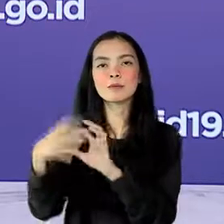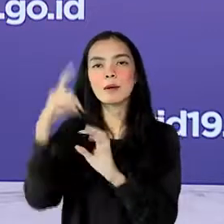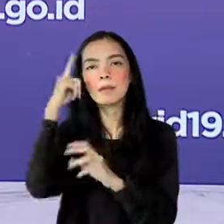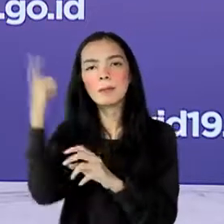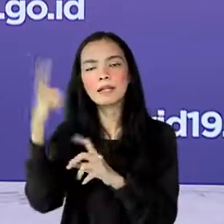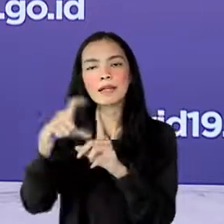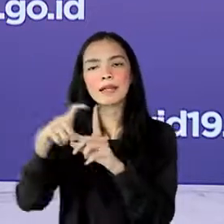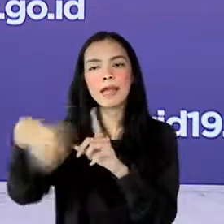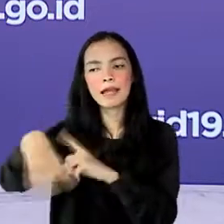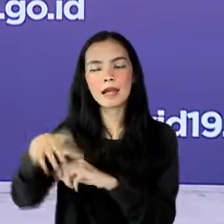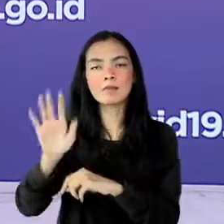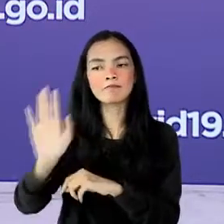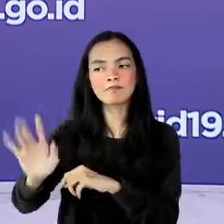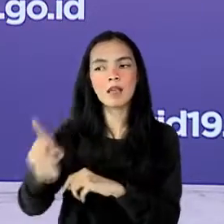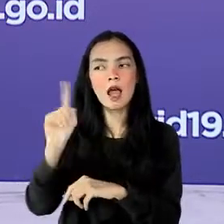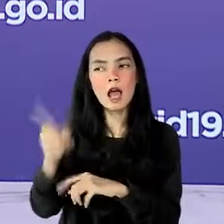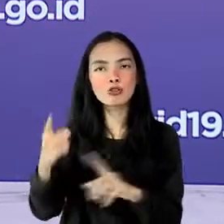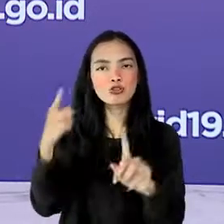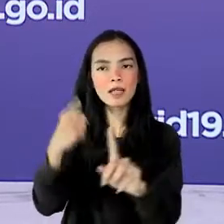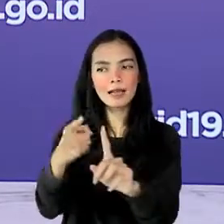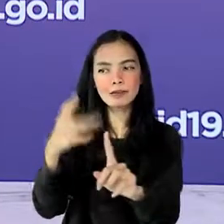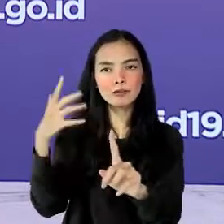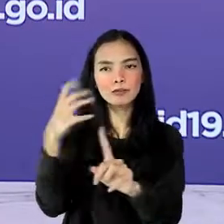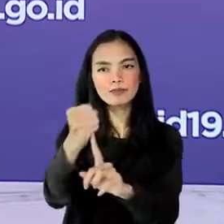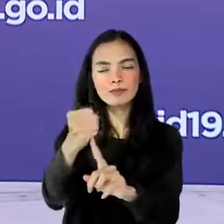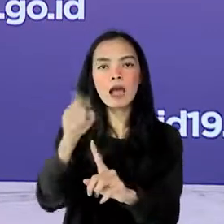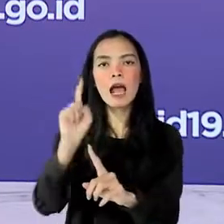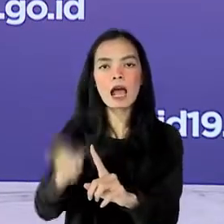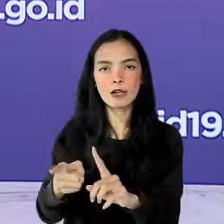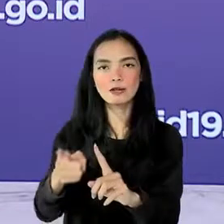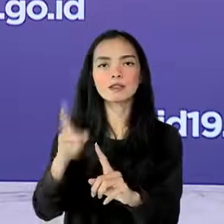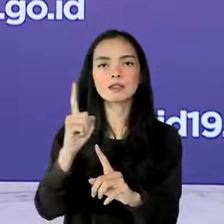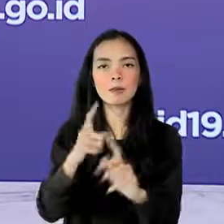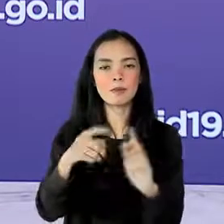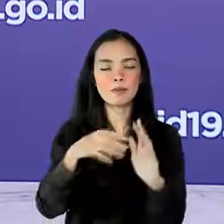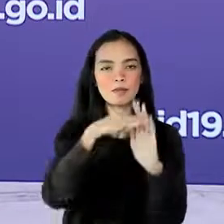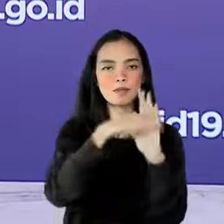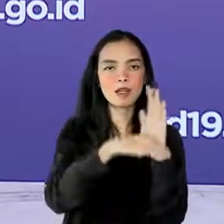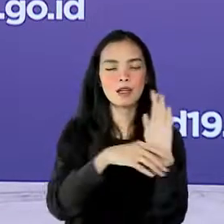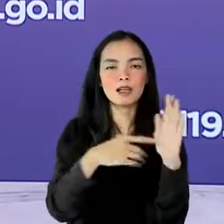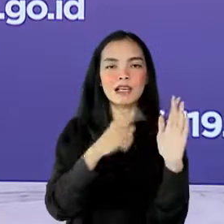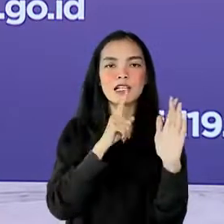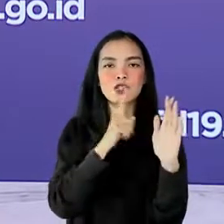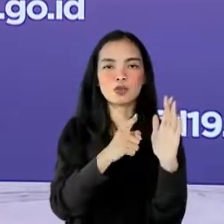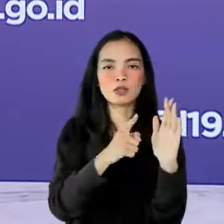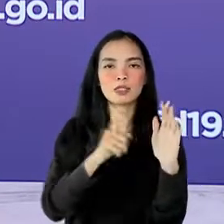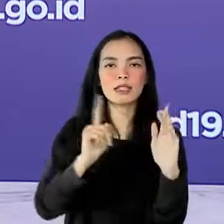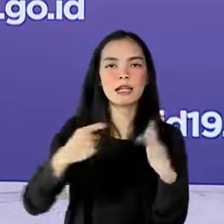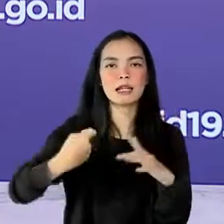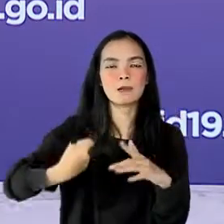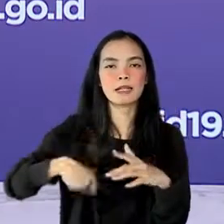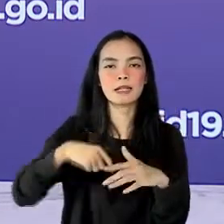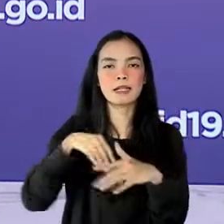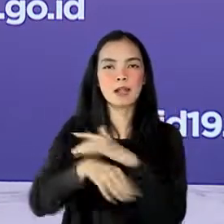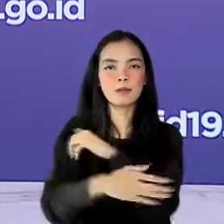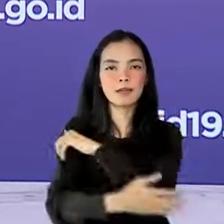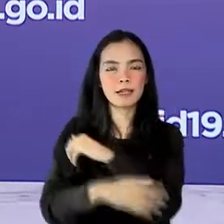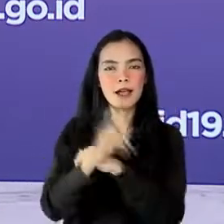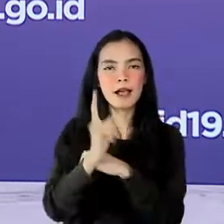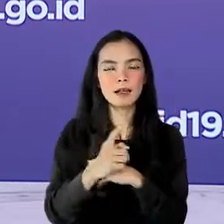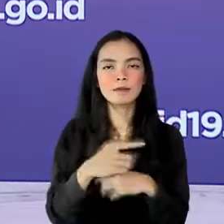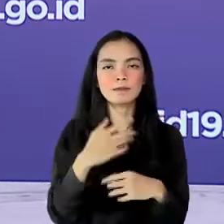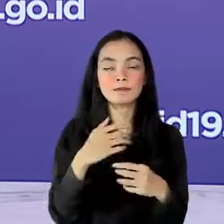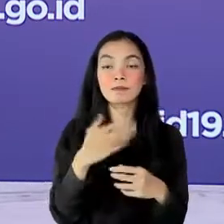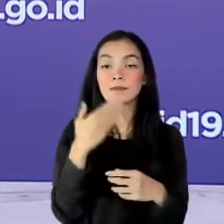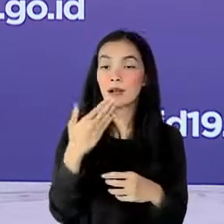targetnya masing-masing sesuai yang telah ditetapkan dalam instruksi mendagri terima kasih terima kasih pro dan